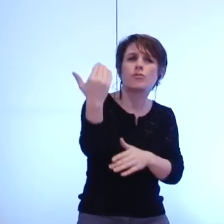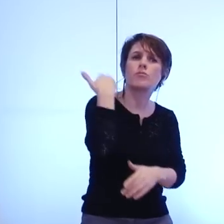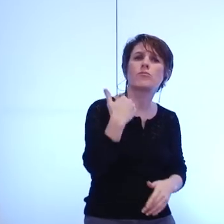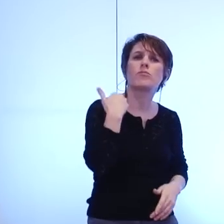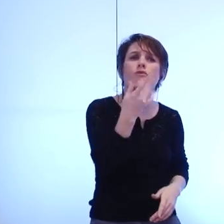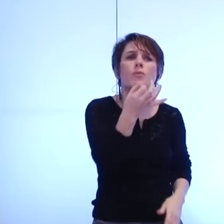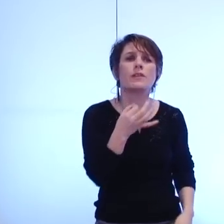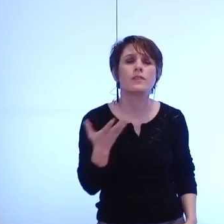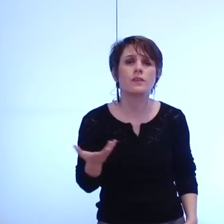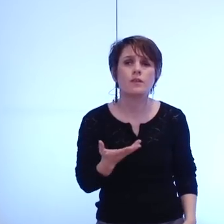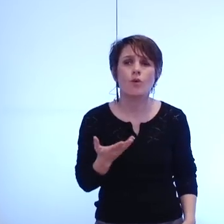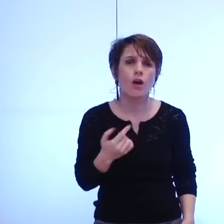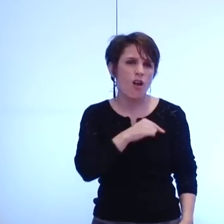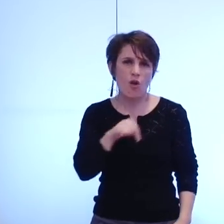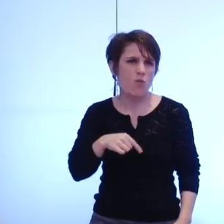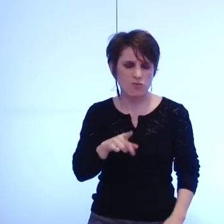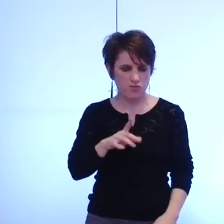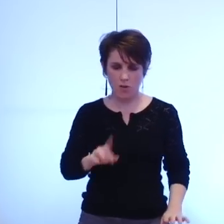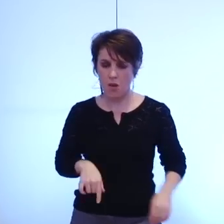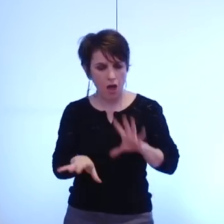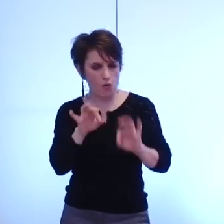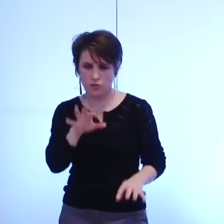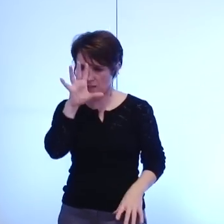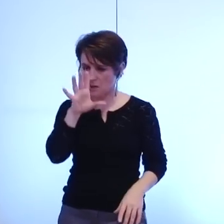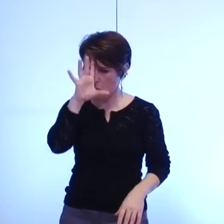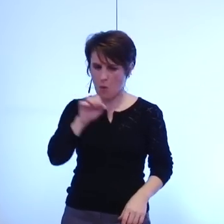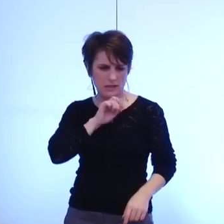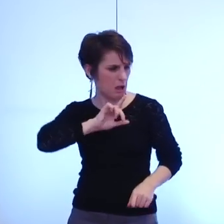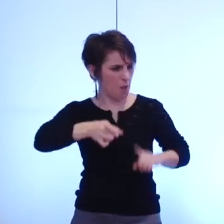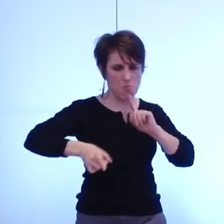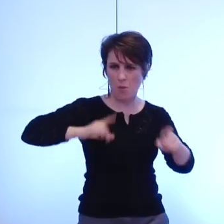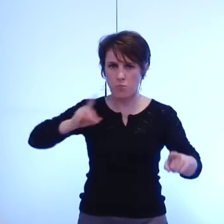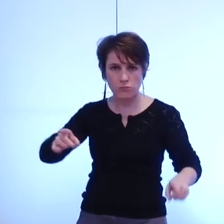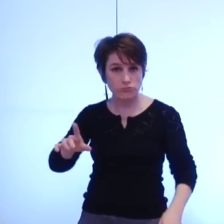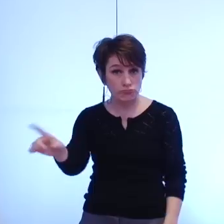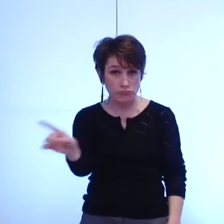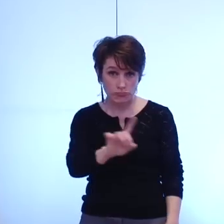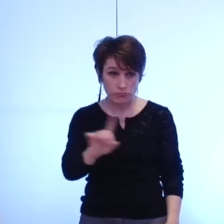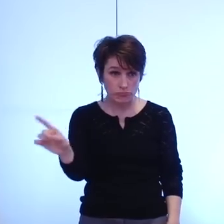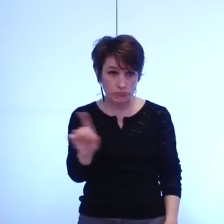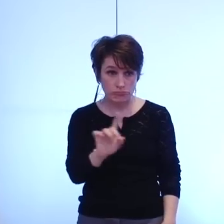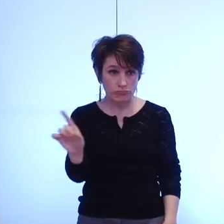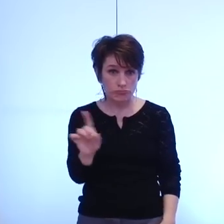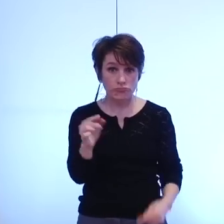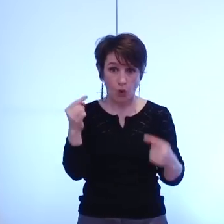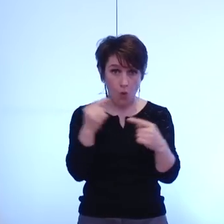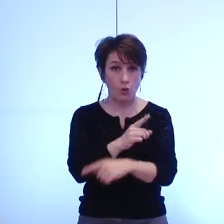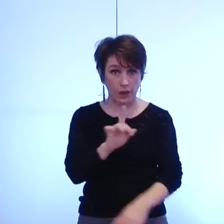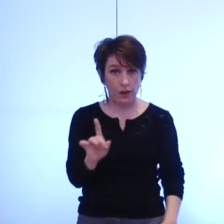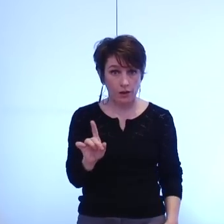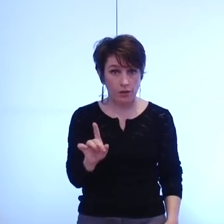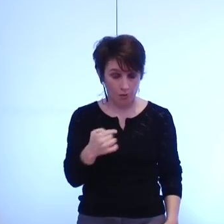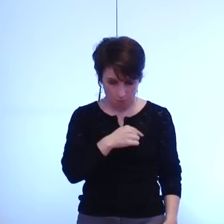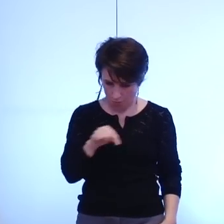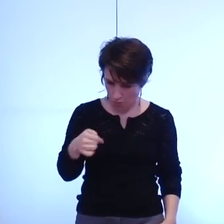procéderaient de volonté arbitraire au contraire au contraire toutes nos orientations s